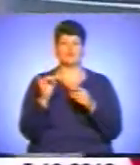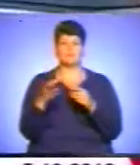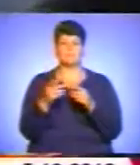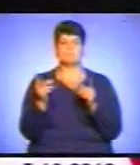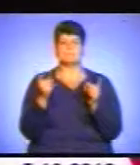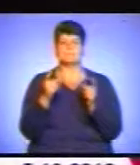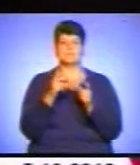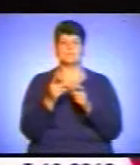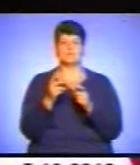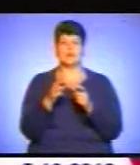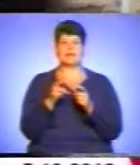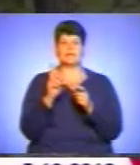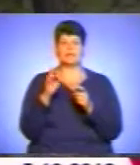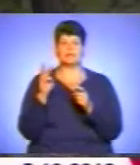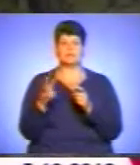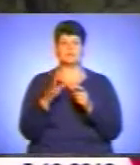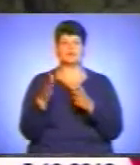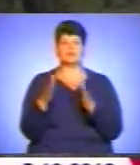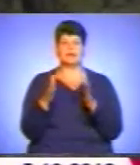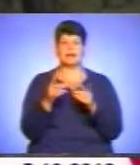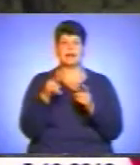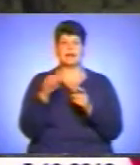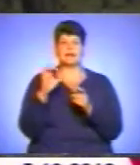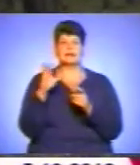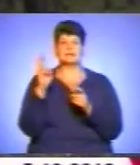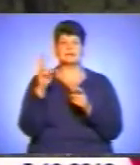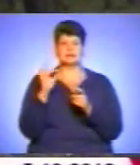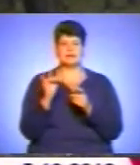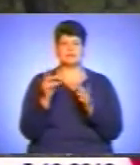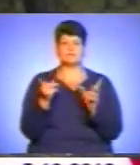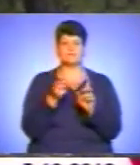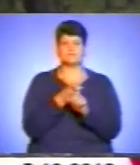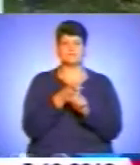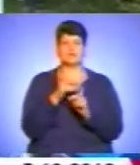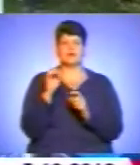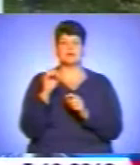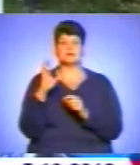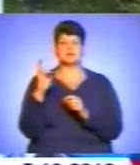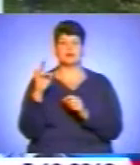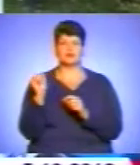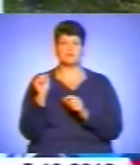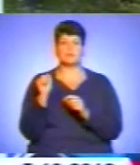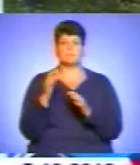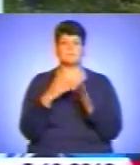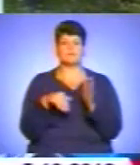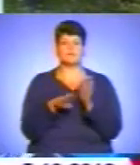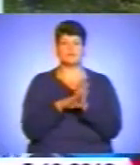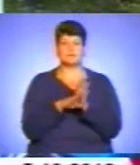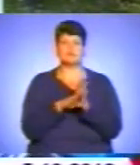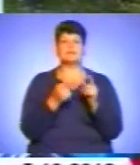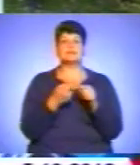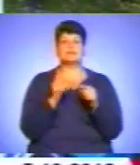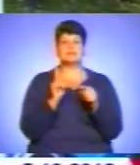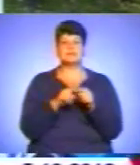сполучила села Ліски та Рогівець з Баразького району із автострадою з Бараж під Волочиськ. Все робиться для того, щоб дорога